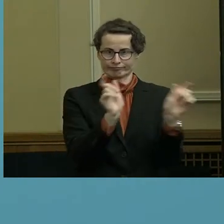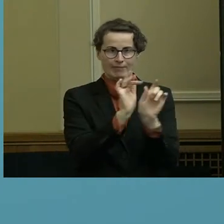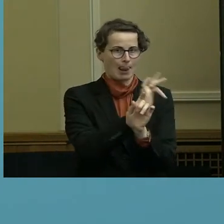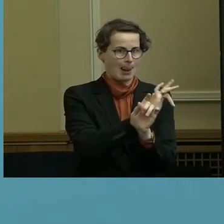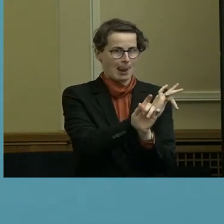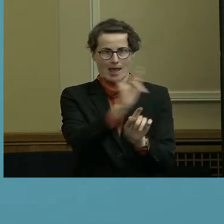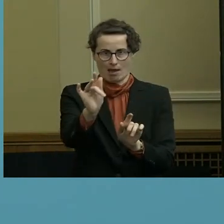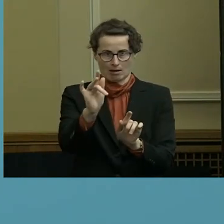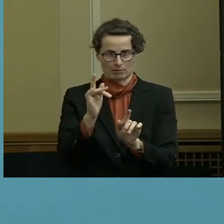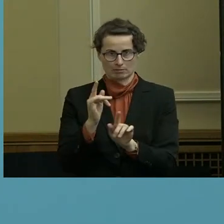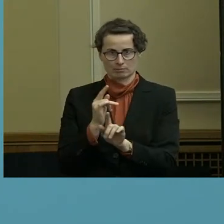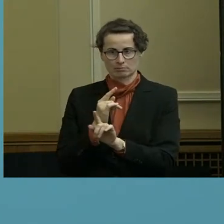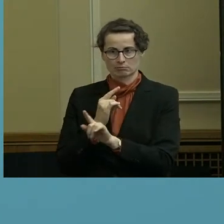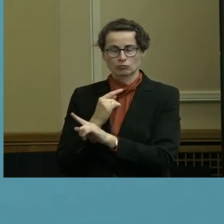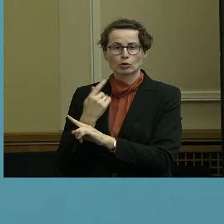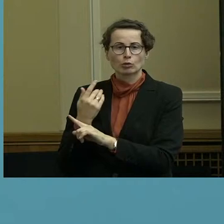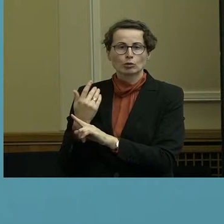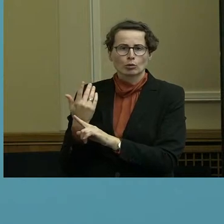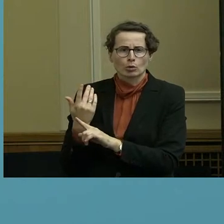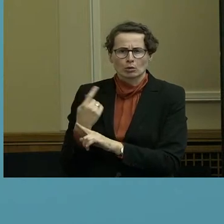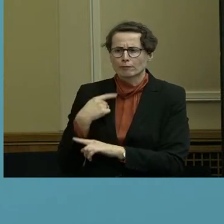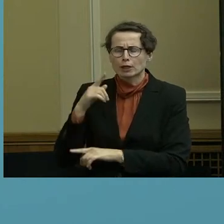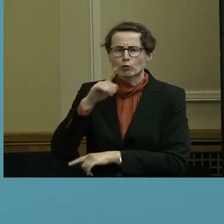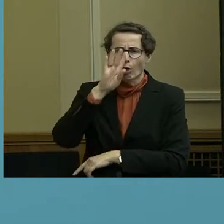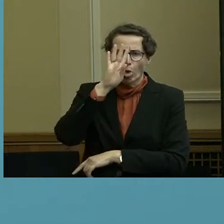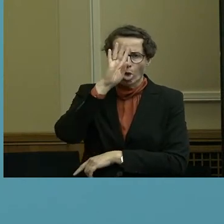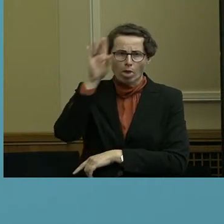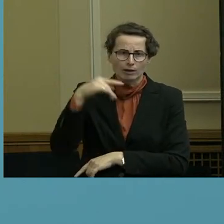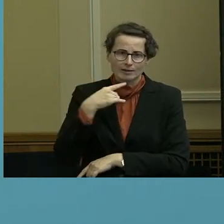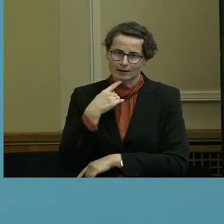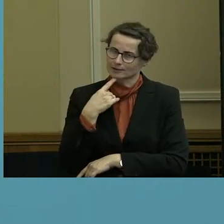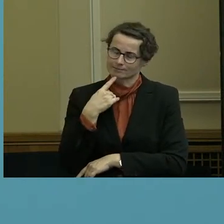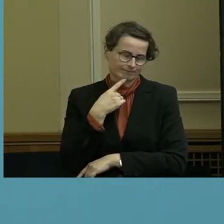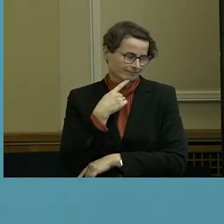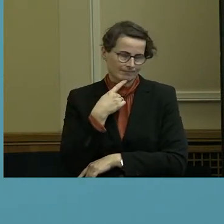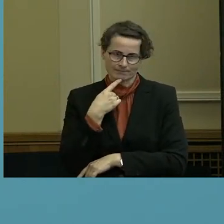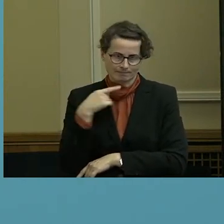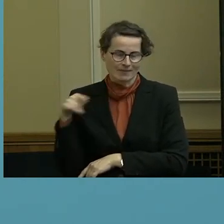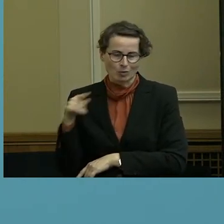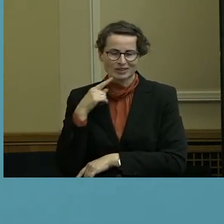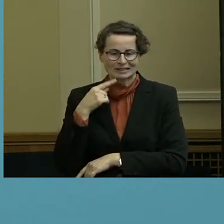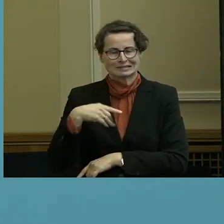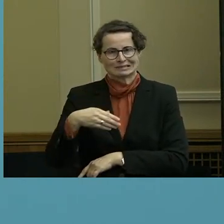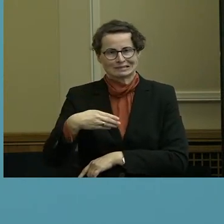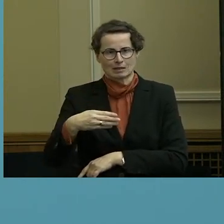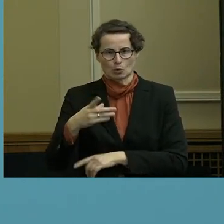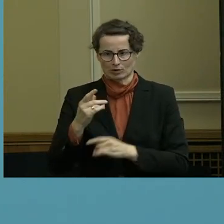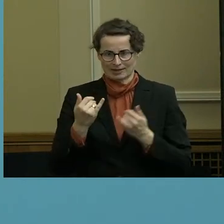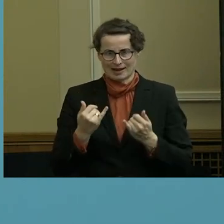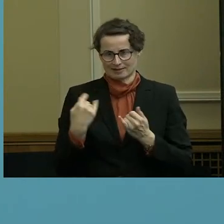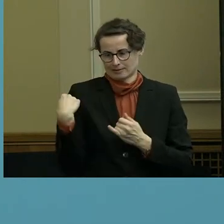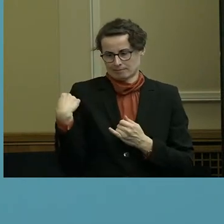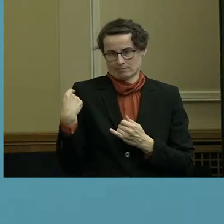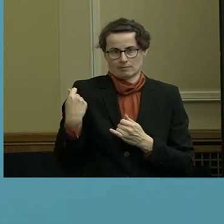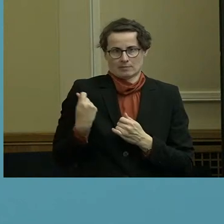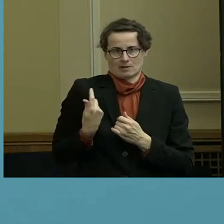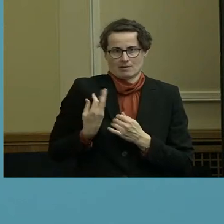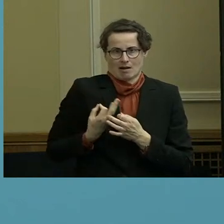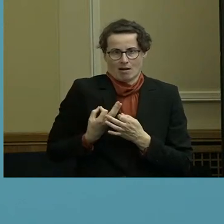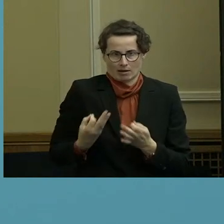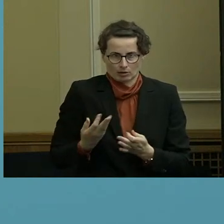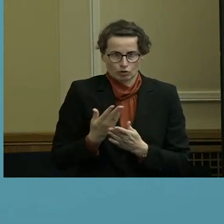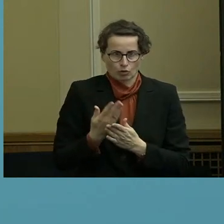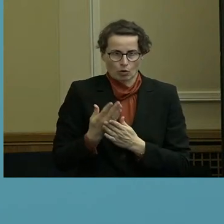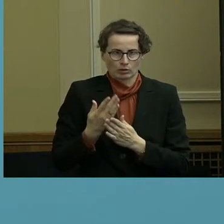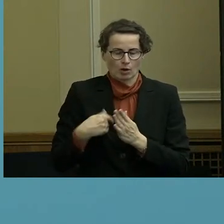dahergesagt worden ist. Und deswegen, was in den letzten Tagen ja auch kommuniziert worden ist, dass der